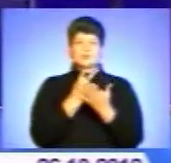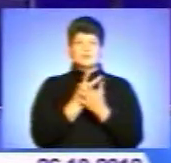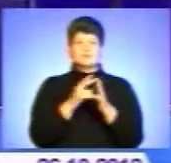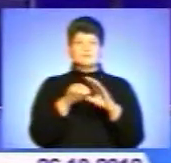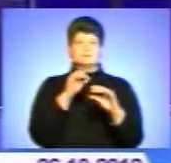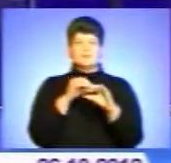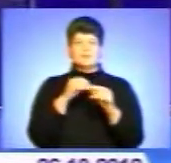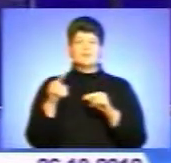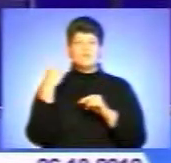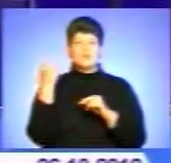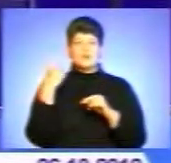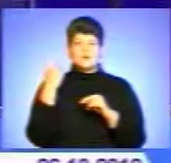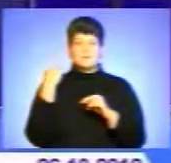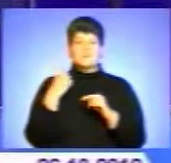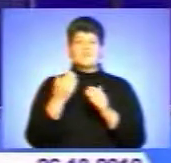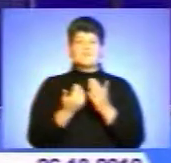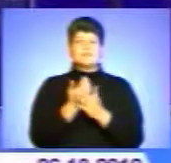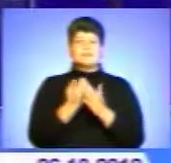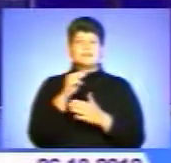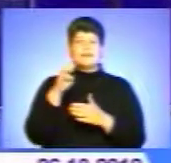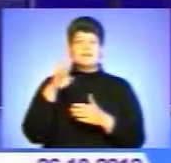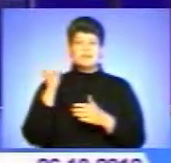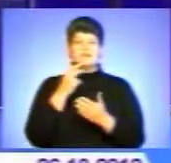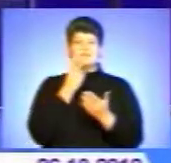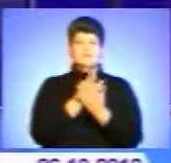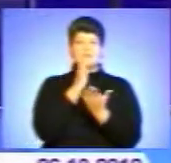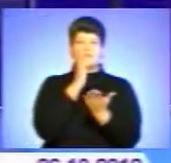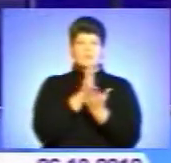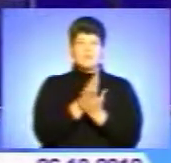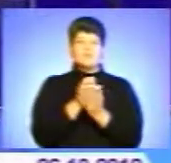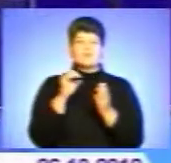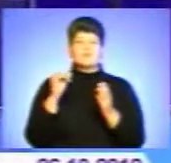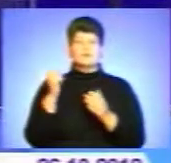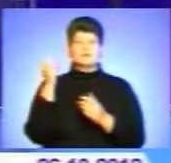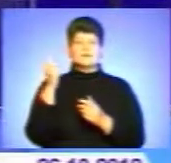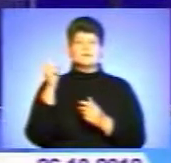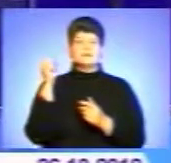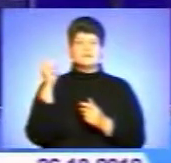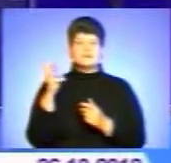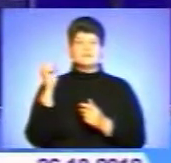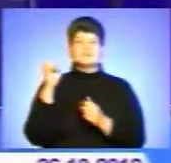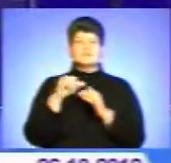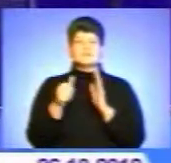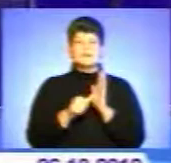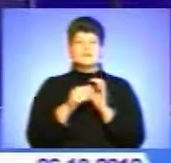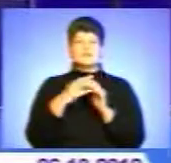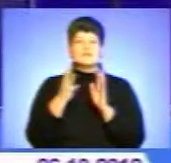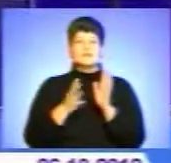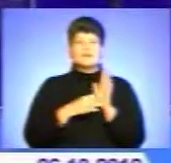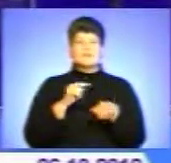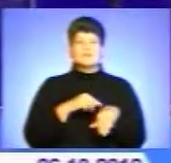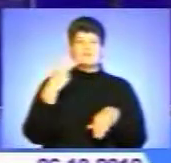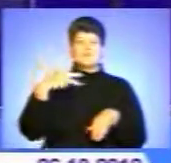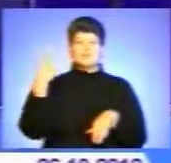краї. Інформаційну програму «Вісті ТТБ» дивіться у прямому ефірі об 11, 13, 16, 19 годині і 22